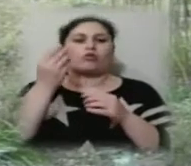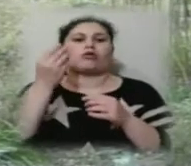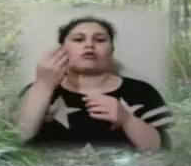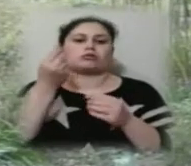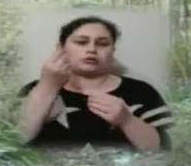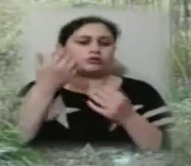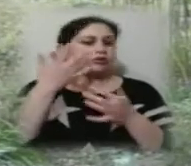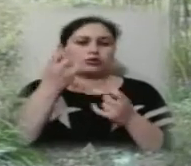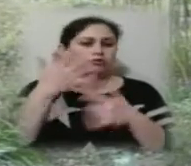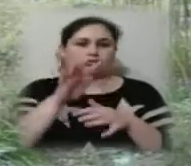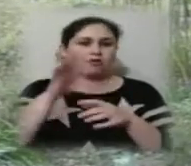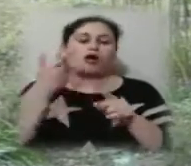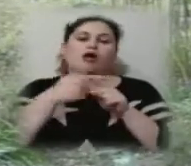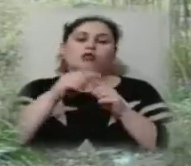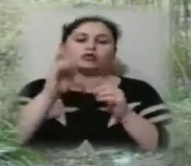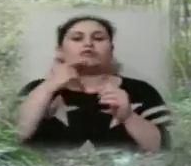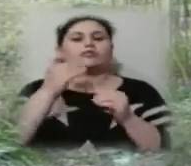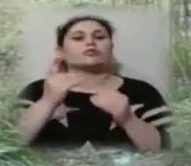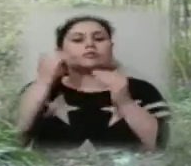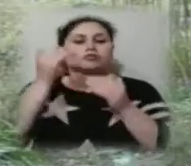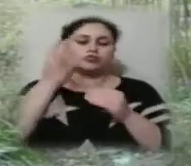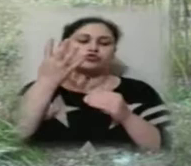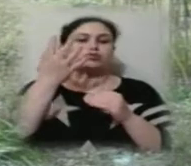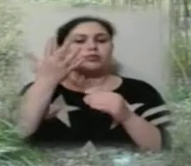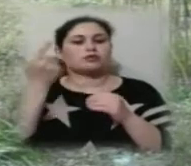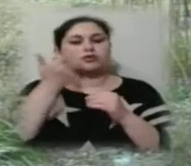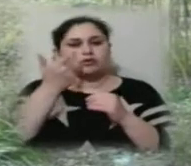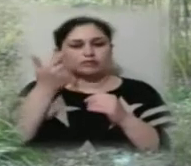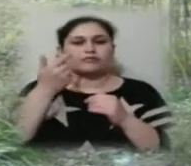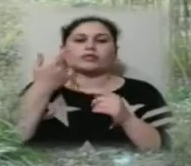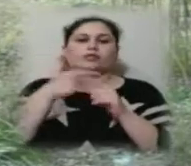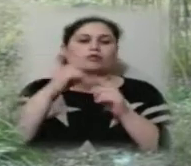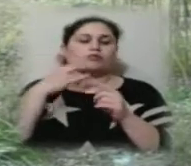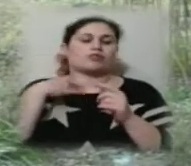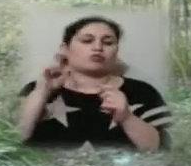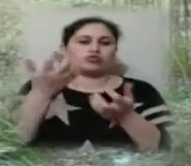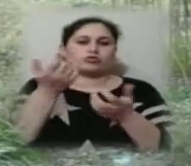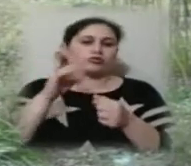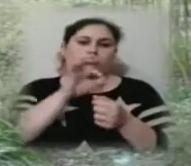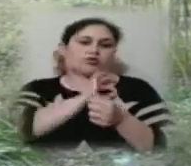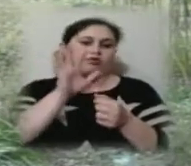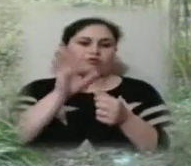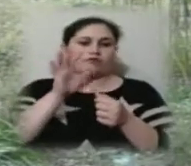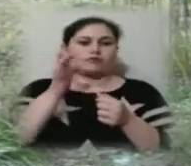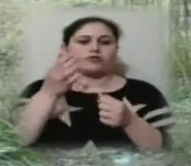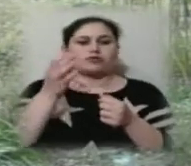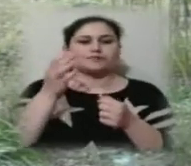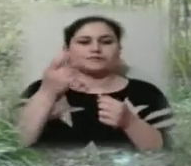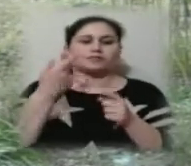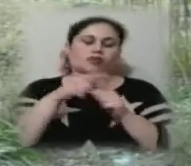як обіцяють, до 4-5 гривень, то я можу не отримати цю вигаду навіть фінансово і все одно